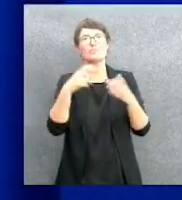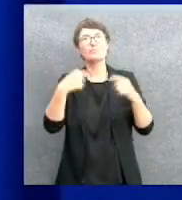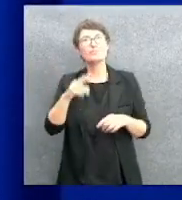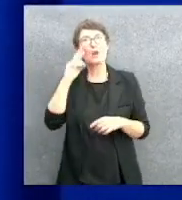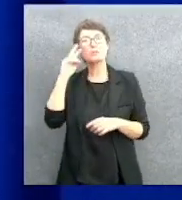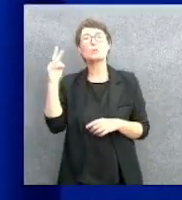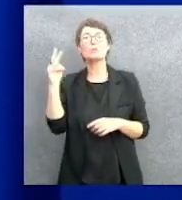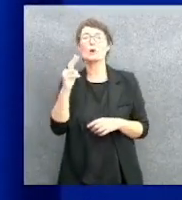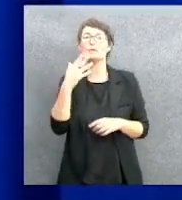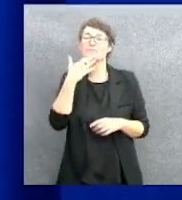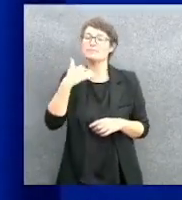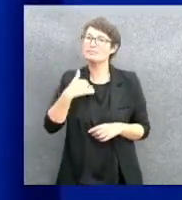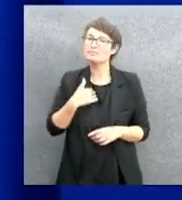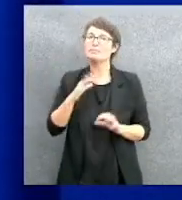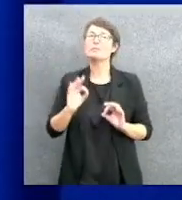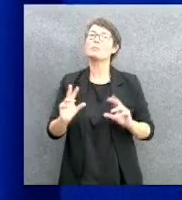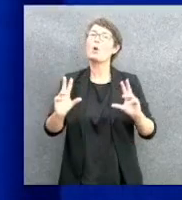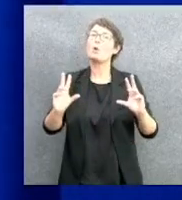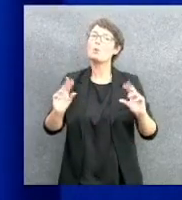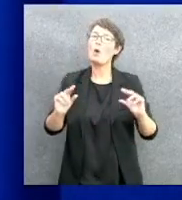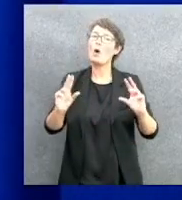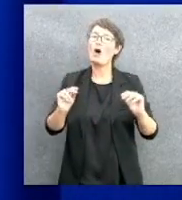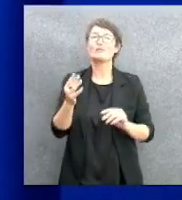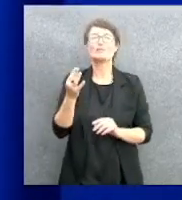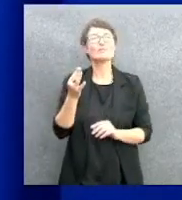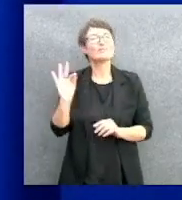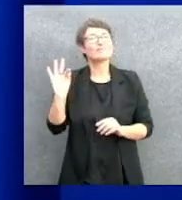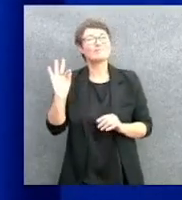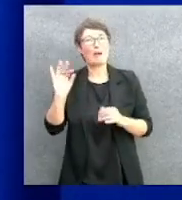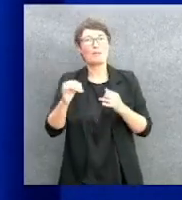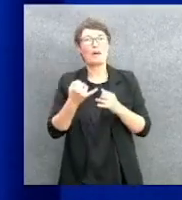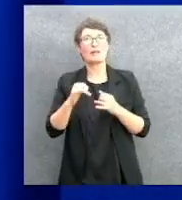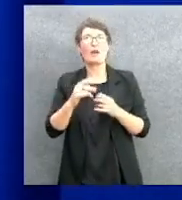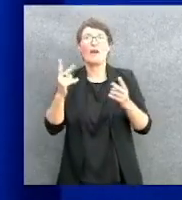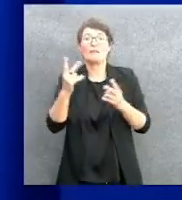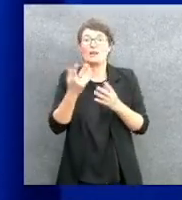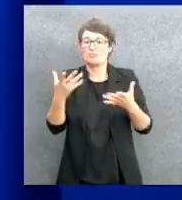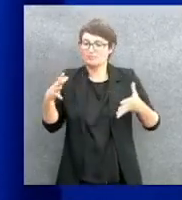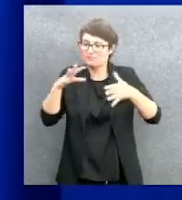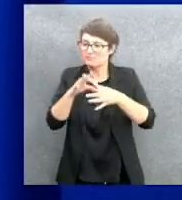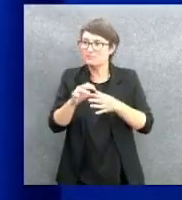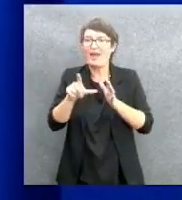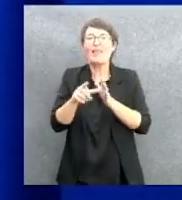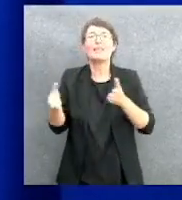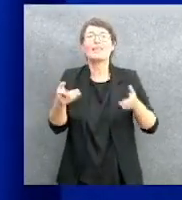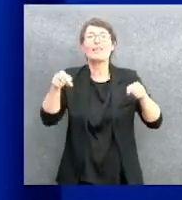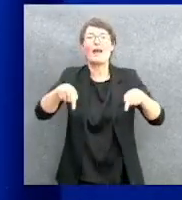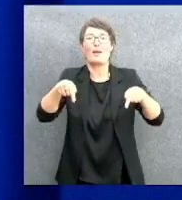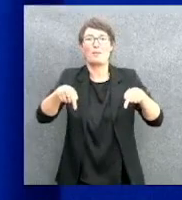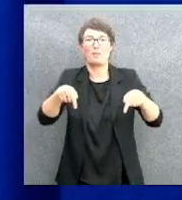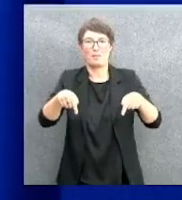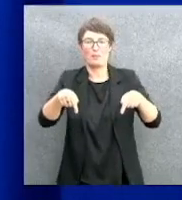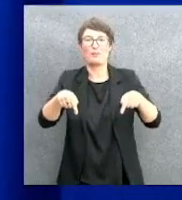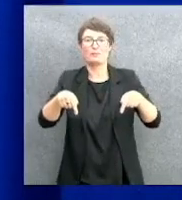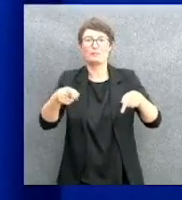un modo nuovo, originale, ma soprattutto che è al passo coi tempi, perché questa è la verità. Il vero problema e la